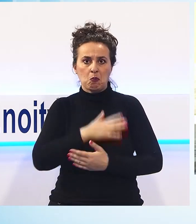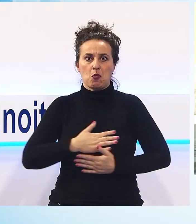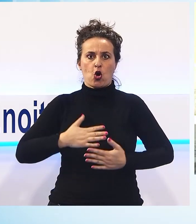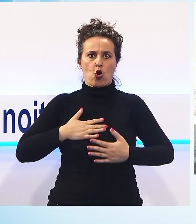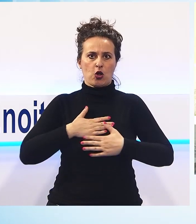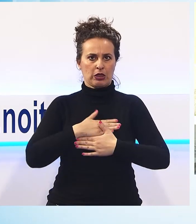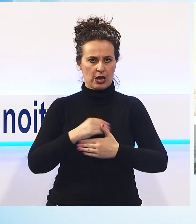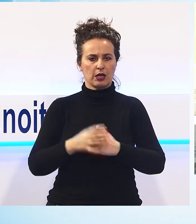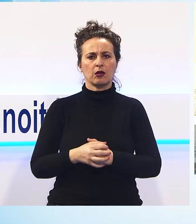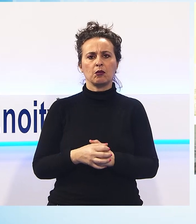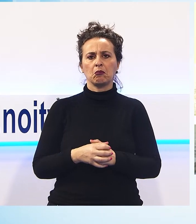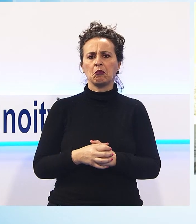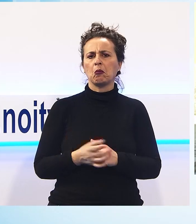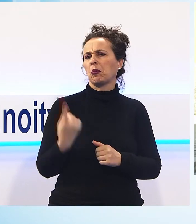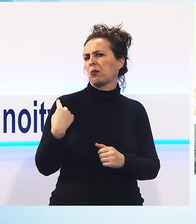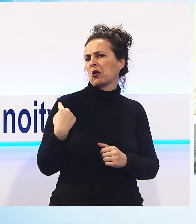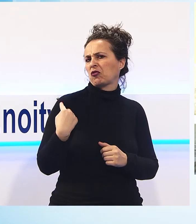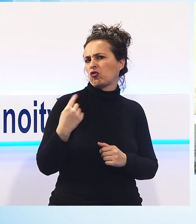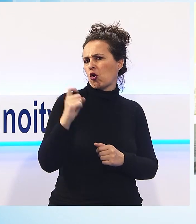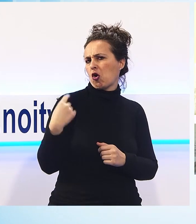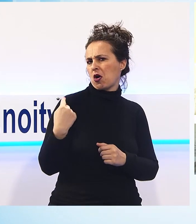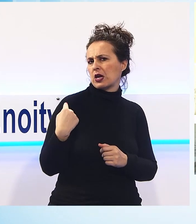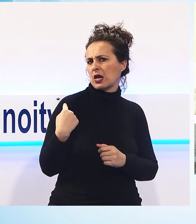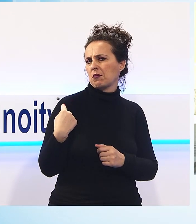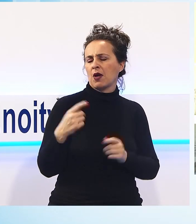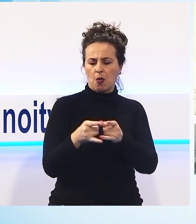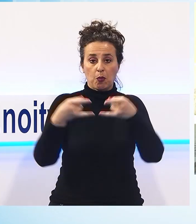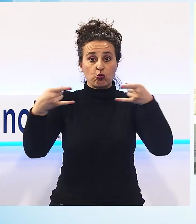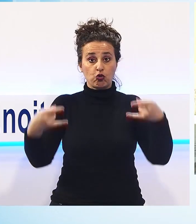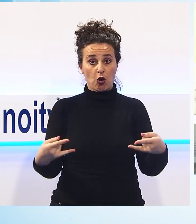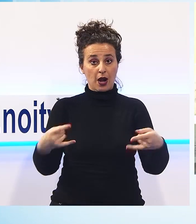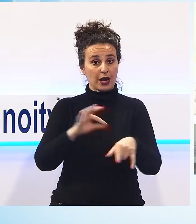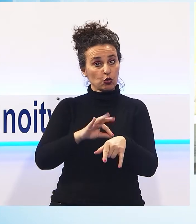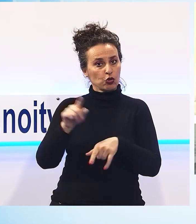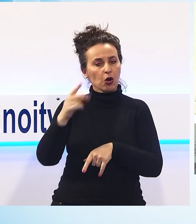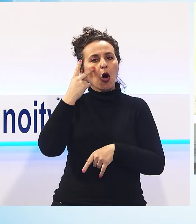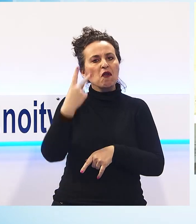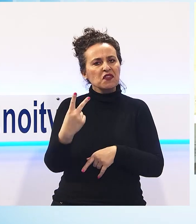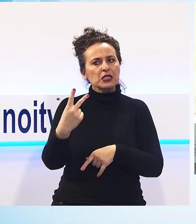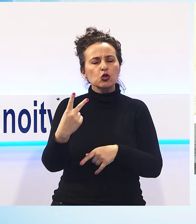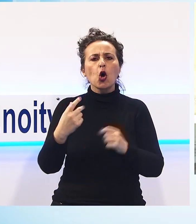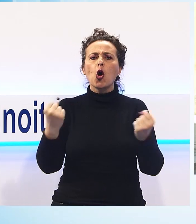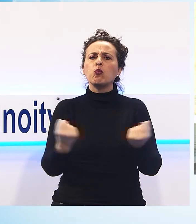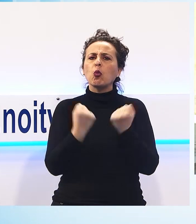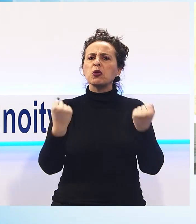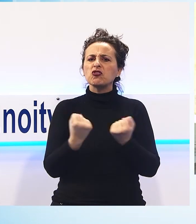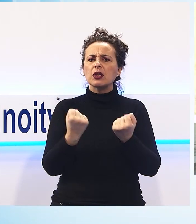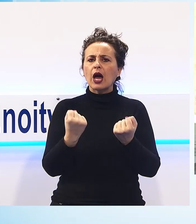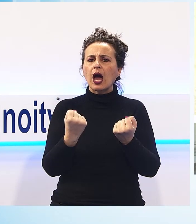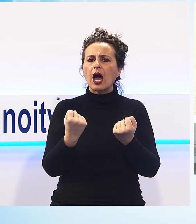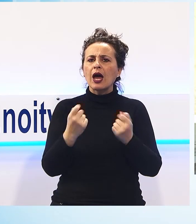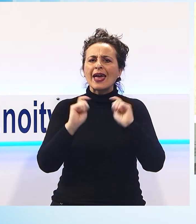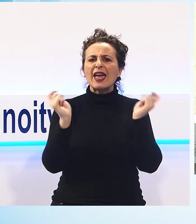giorno su un giornale dei medici ho visto che hanno pubblicizzato una cosa simile fatta a Roma ora,